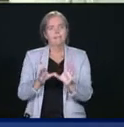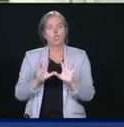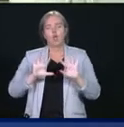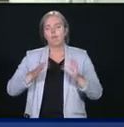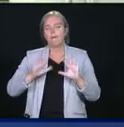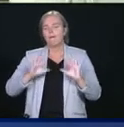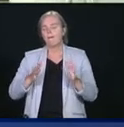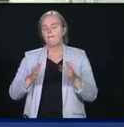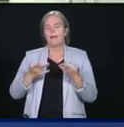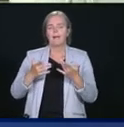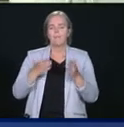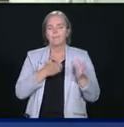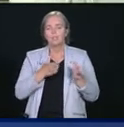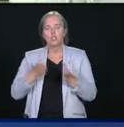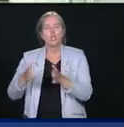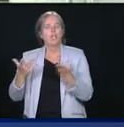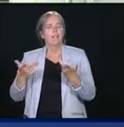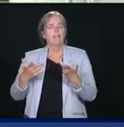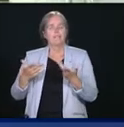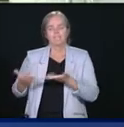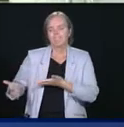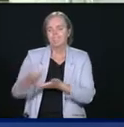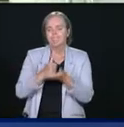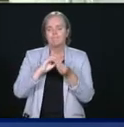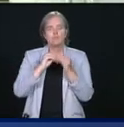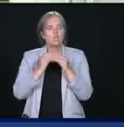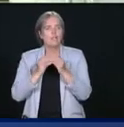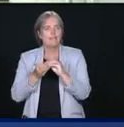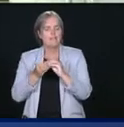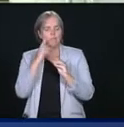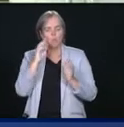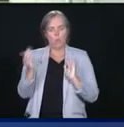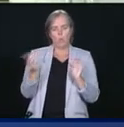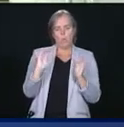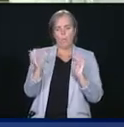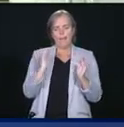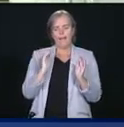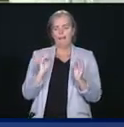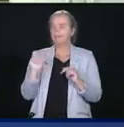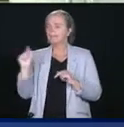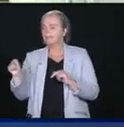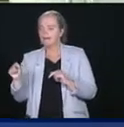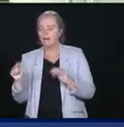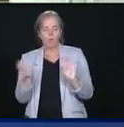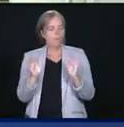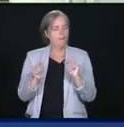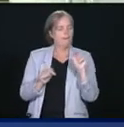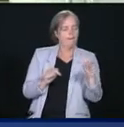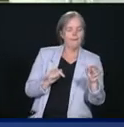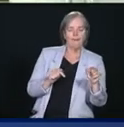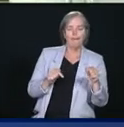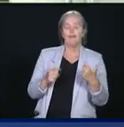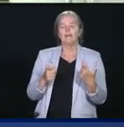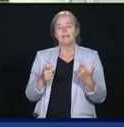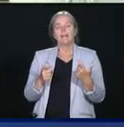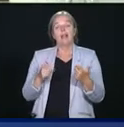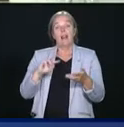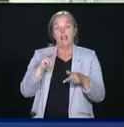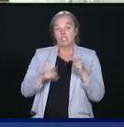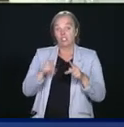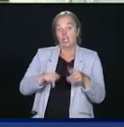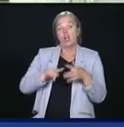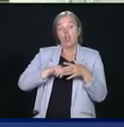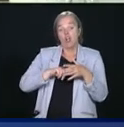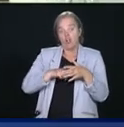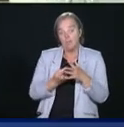données, pour qu'on puisse comparer mieux les données d'une partie du pays à un autre. Avec les Canadiens qui recommencent à voyager, ça va être important.